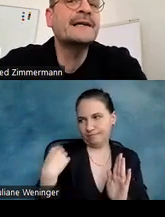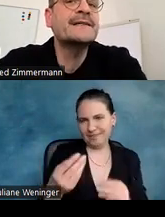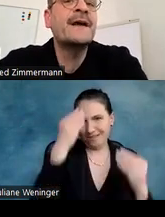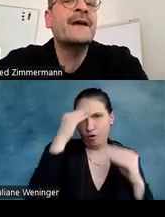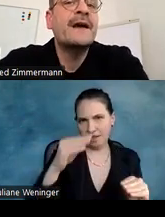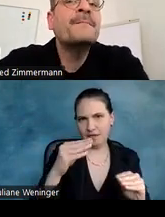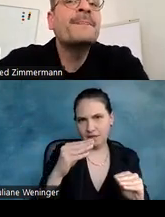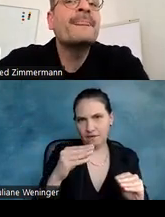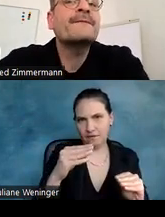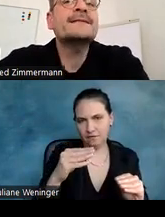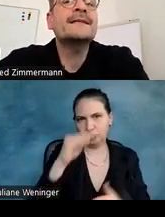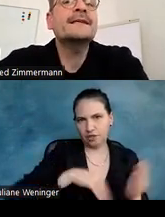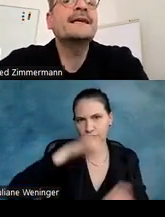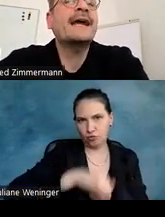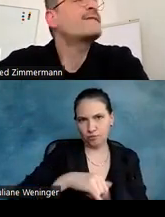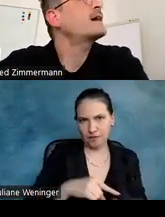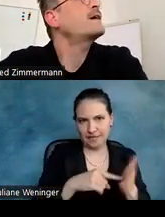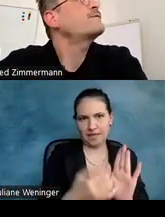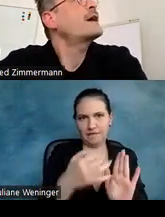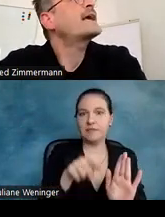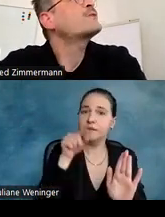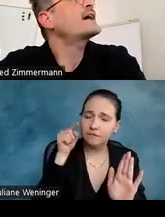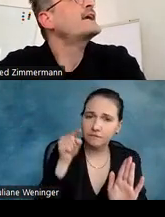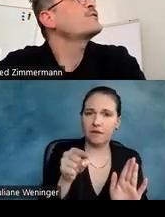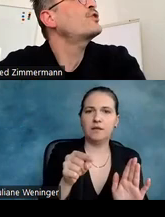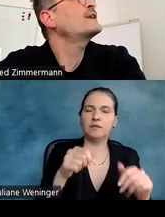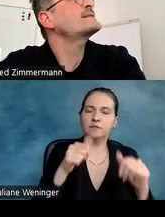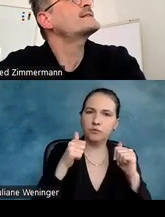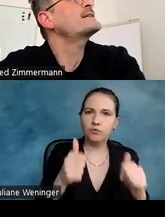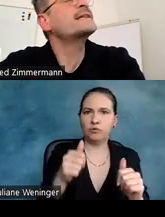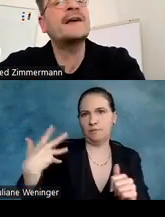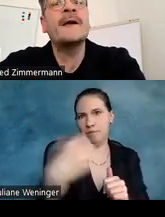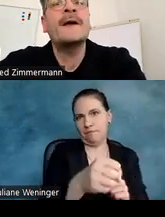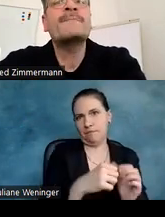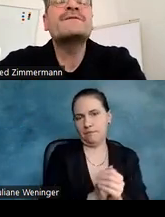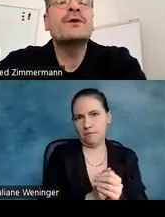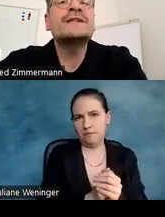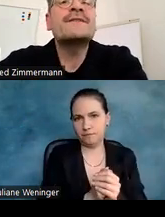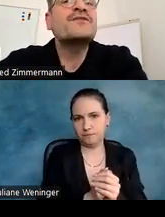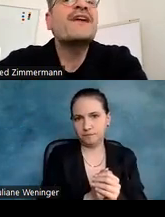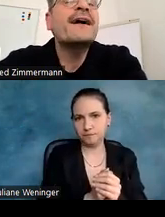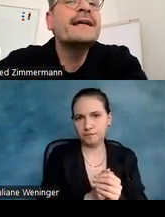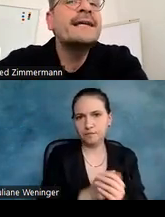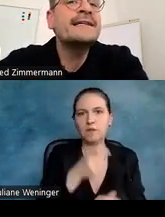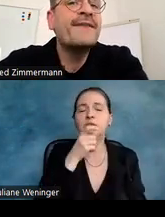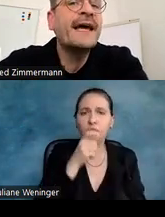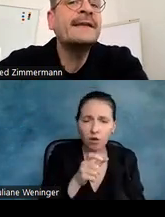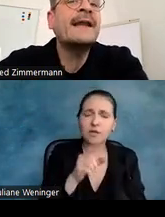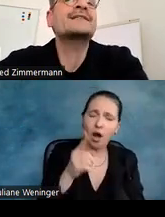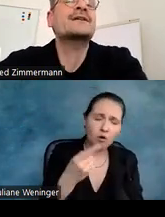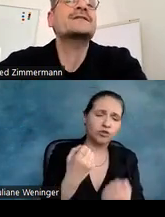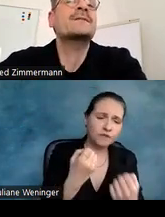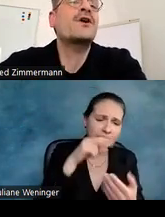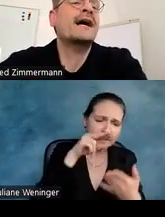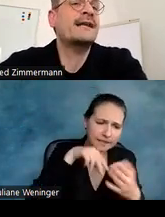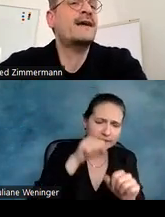mitgebracht, dass Sie hier einfach sehr gut erkennen können, dass tatsächlich die Worte zwar schwer leserlich werden,